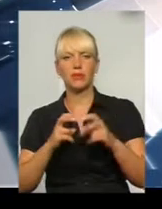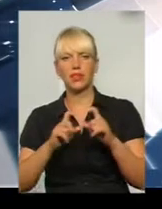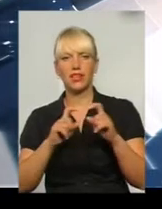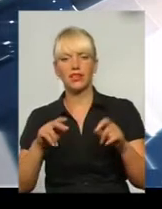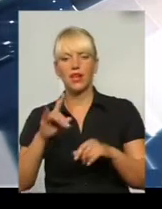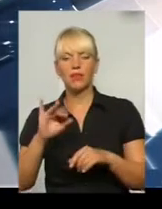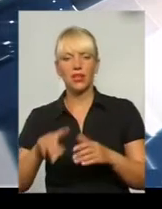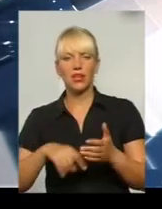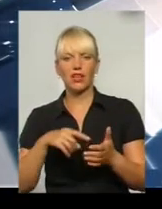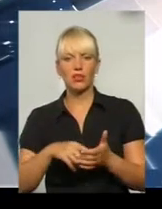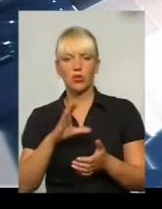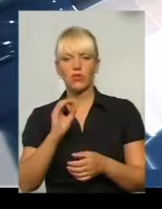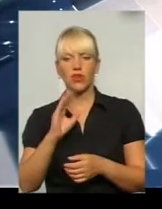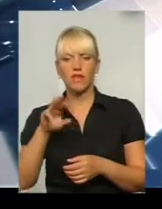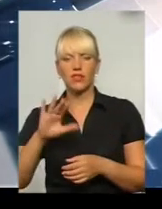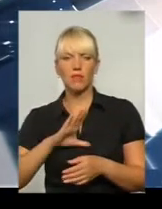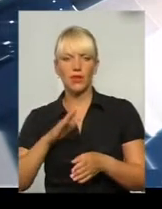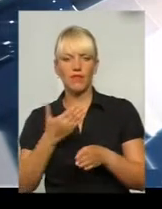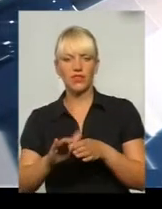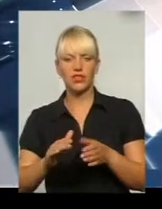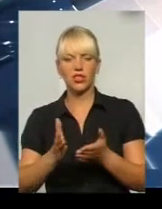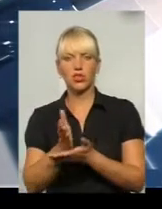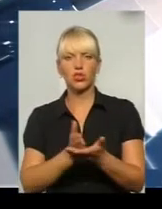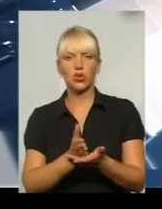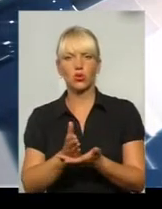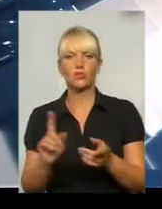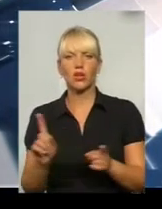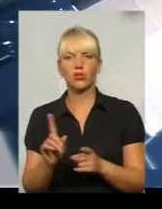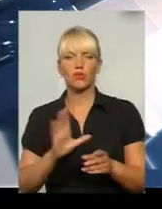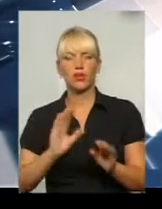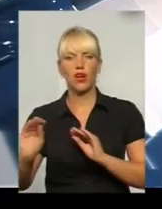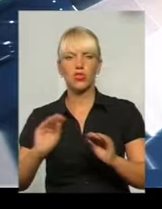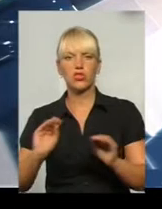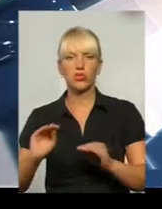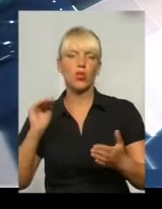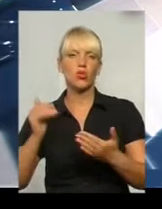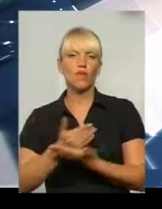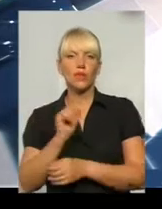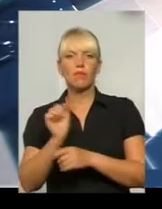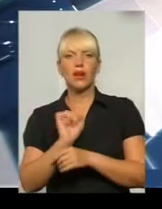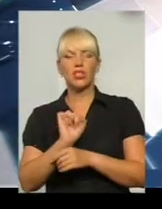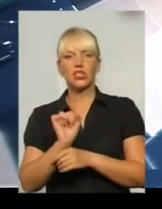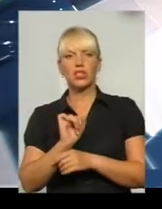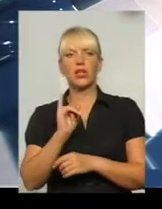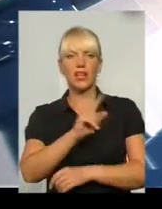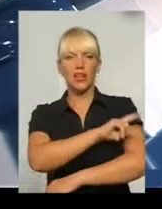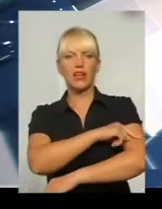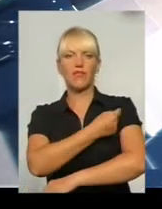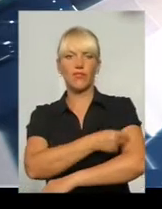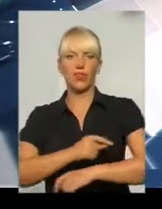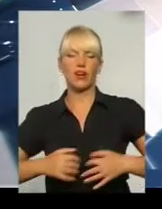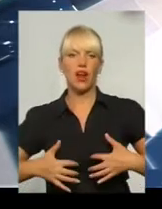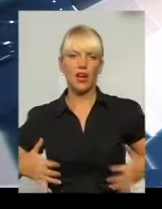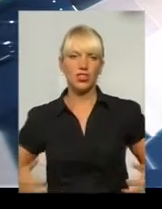була введена нова служба, служба слова, про гласно чинами, і машинами, і врач. Все, як